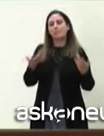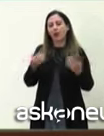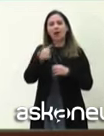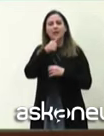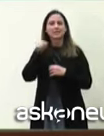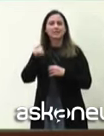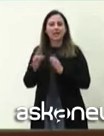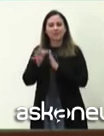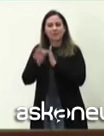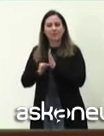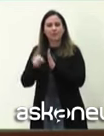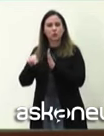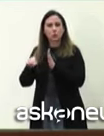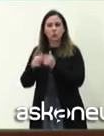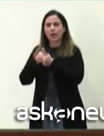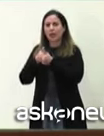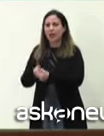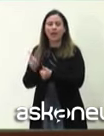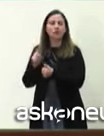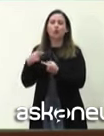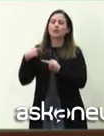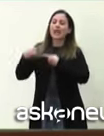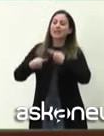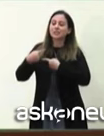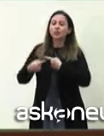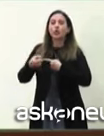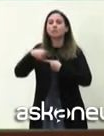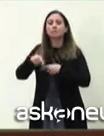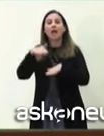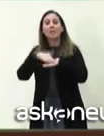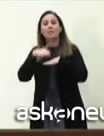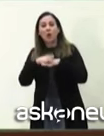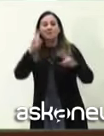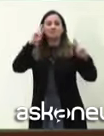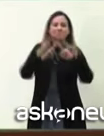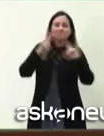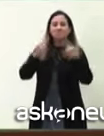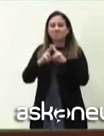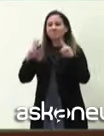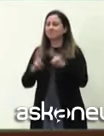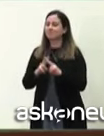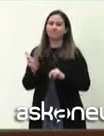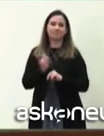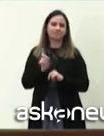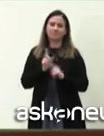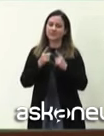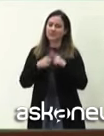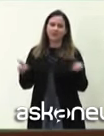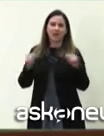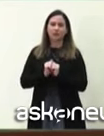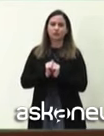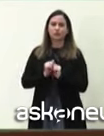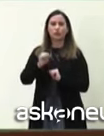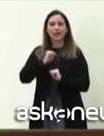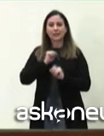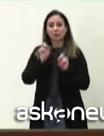in cui tradizionalmente siamo abituati a fare. Quindi io credo che il messaggio che poi ci arriva, non soltanto nel nostro paese, ma anche